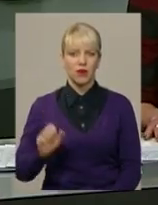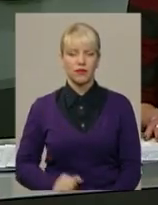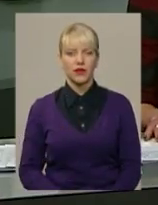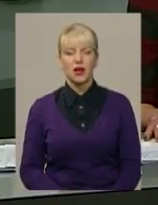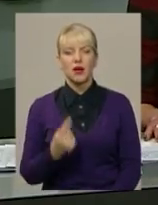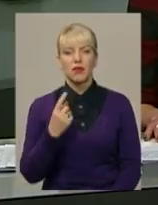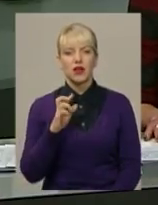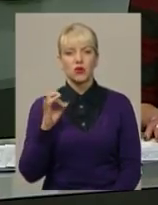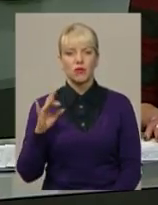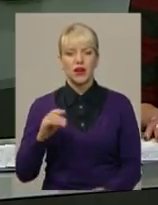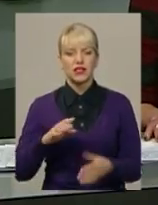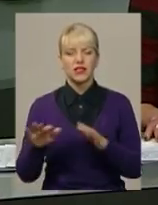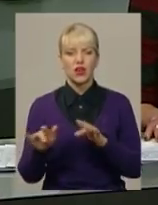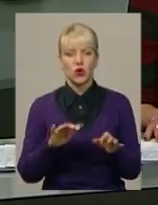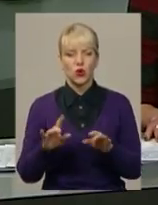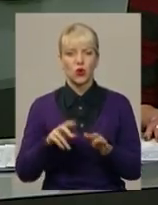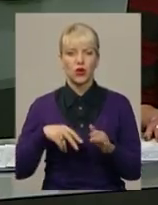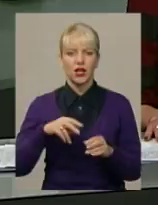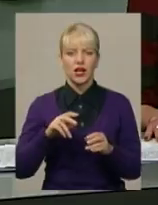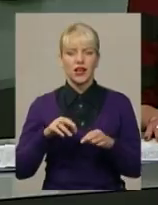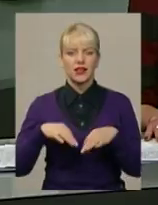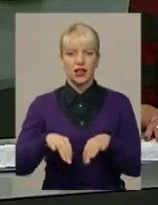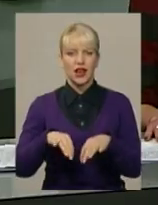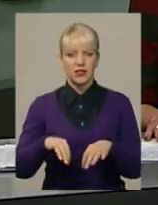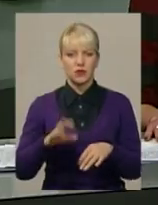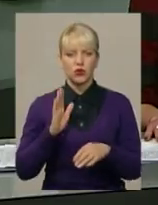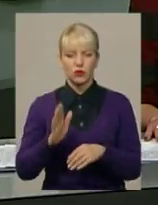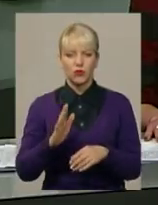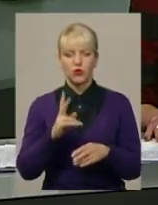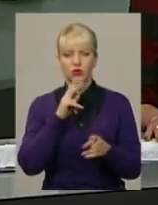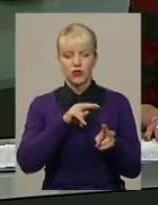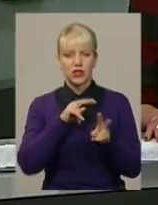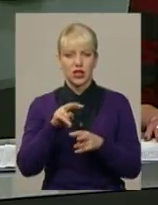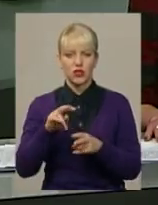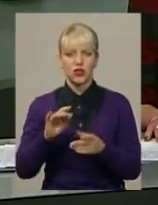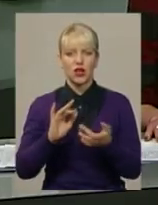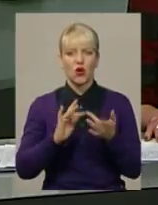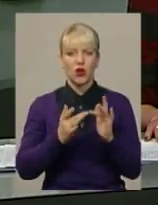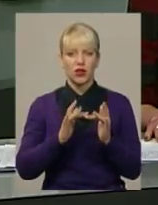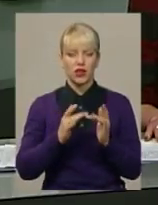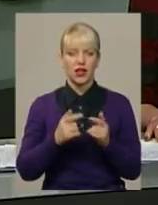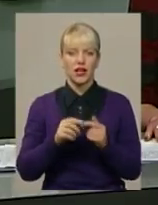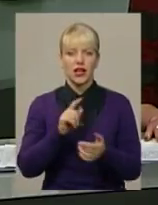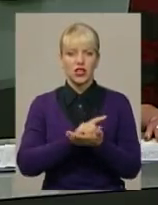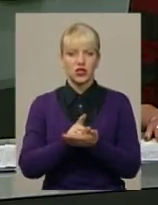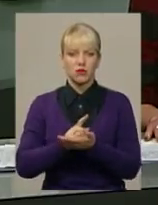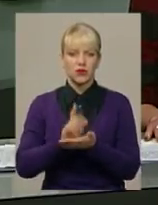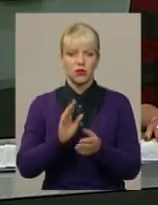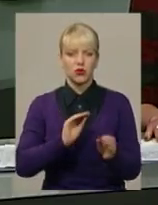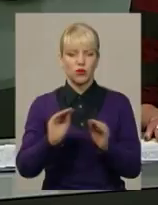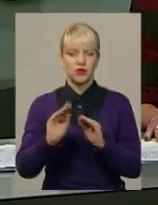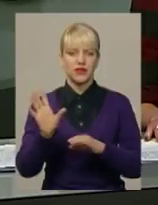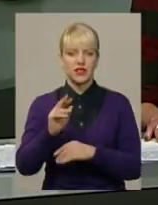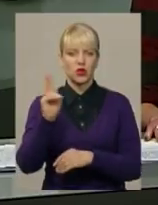1 березня рух громадського транспорту жителі Хмельницького відстежуватимуть онлайн. GPS-трекерами до кінця тижня обладнають усі